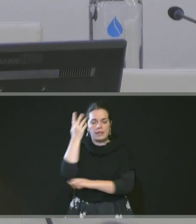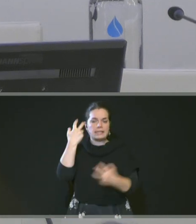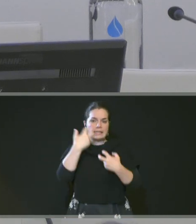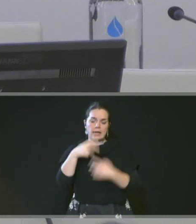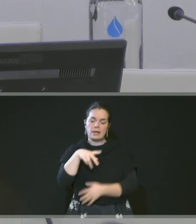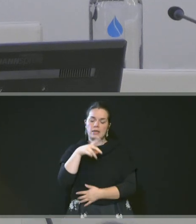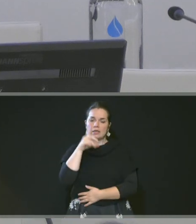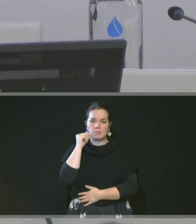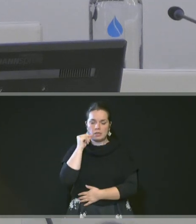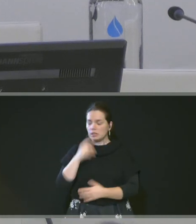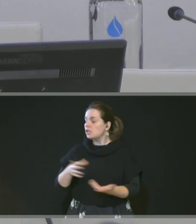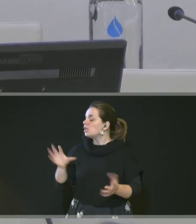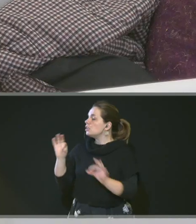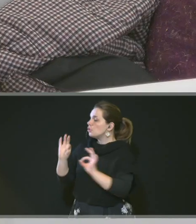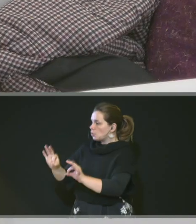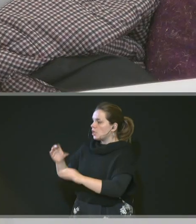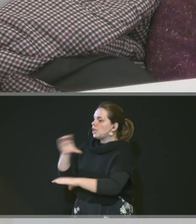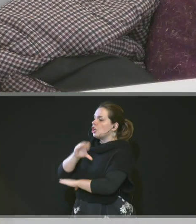avenant.